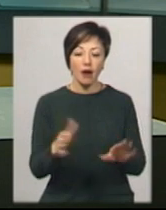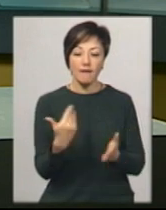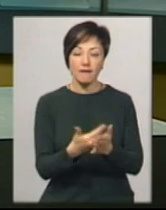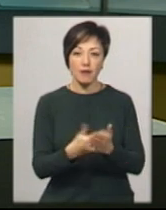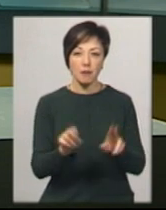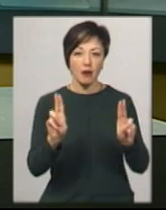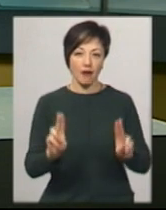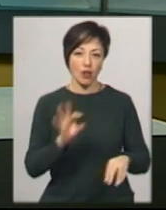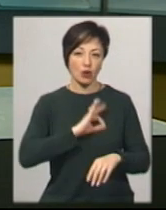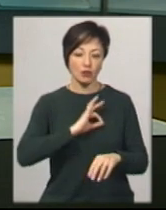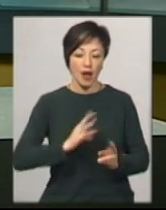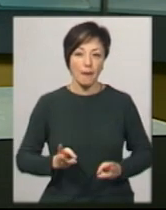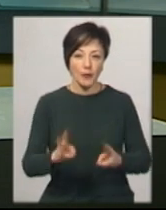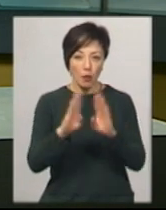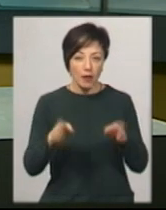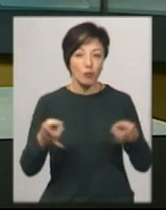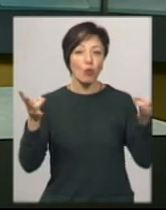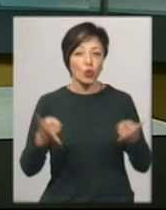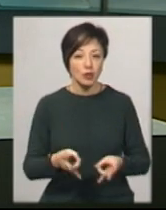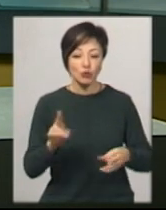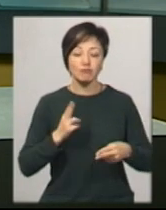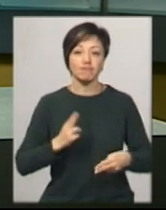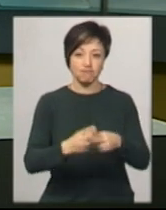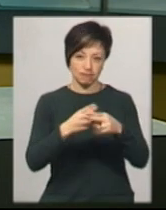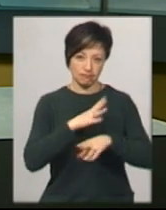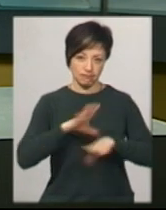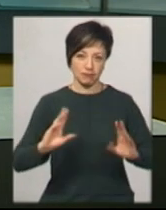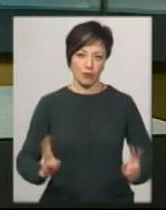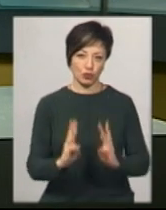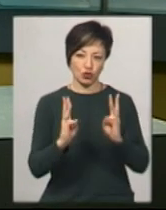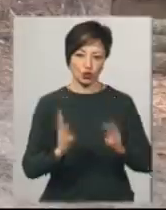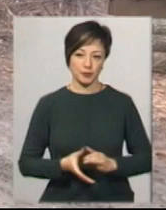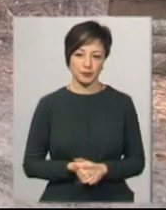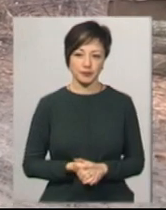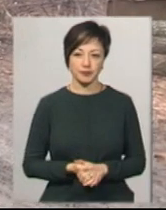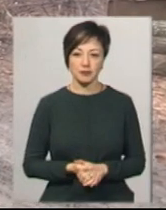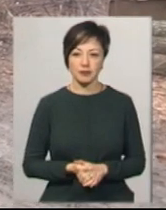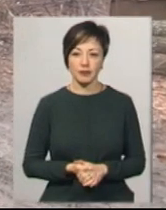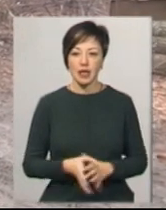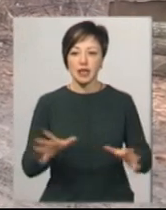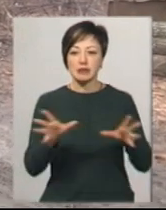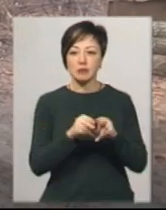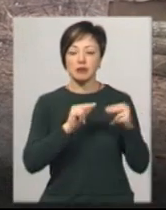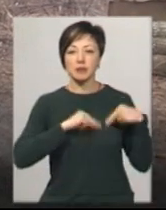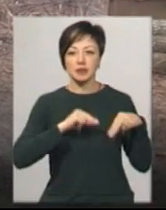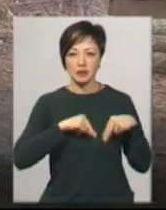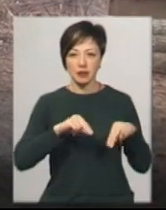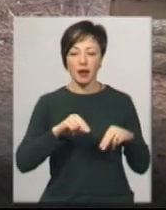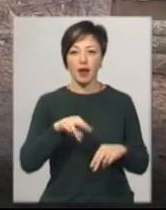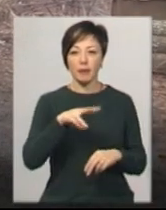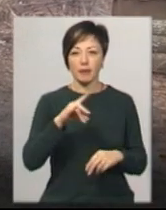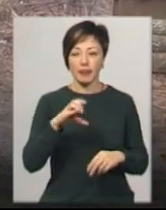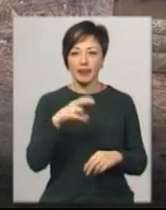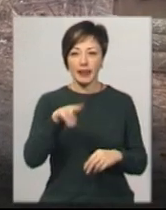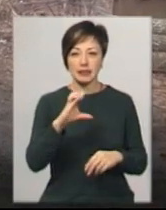правила користування пічного опалення потрібно, щоби запобігти пожежам. «Спільно з працівниками ДСНС та